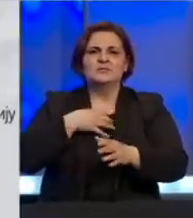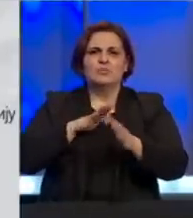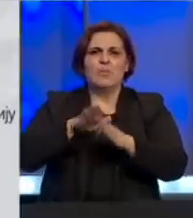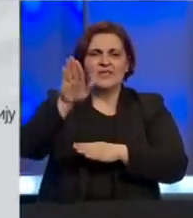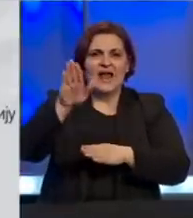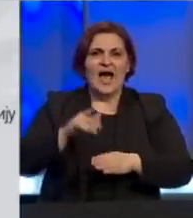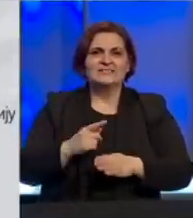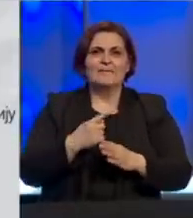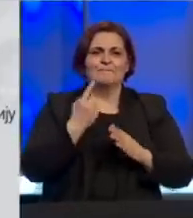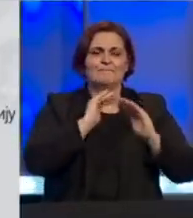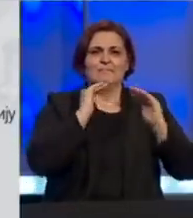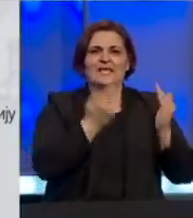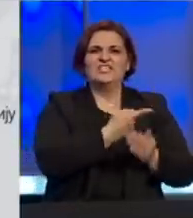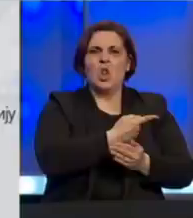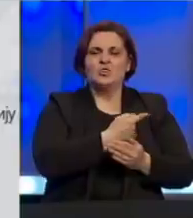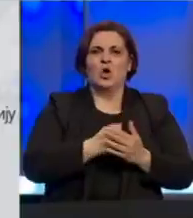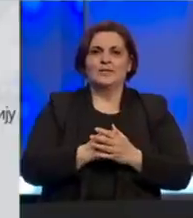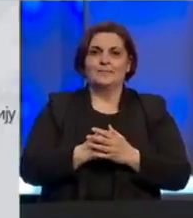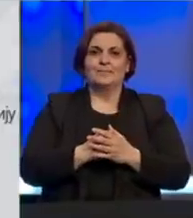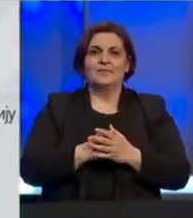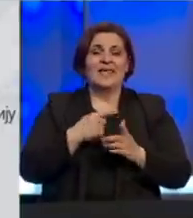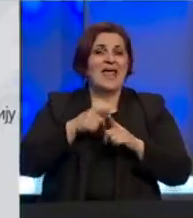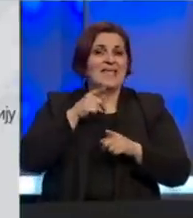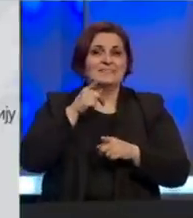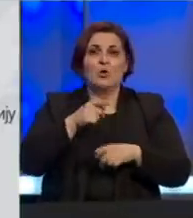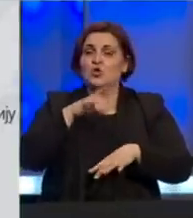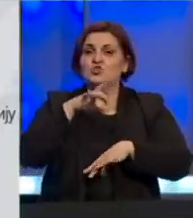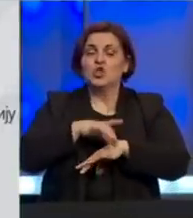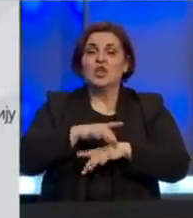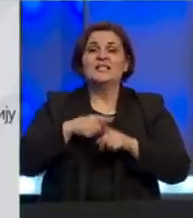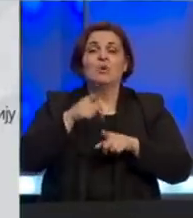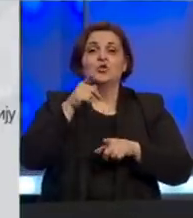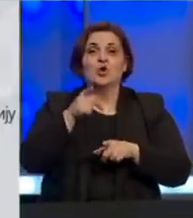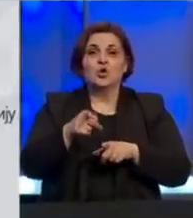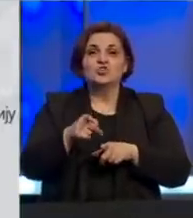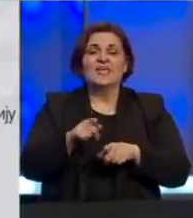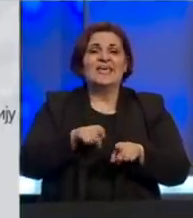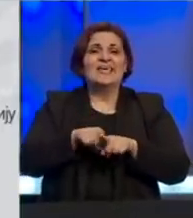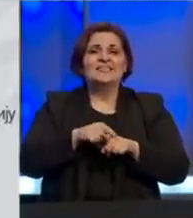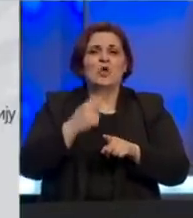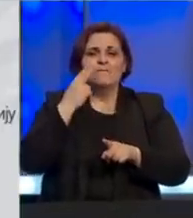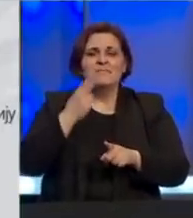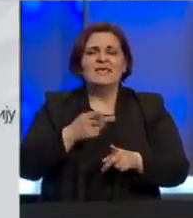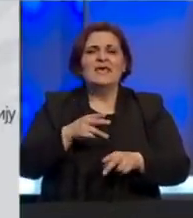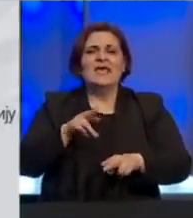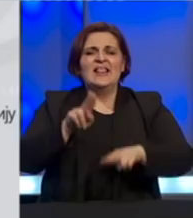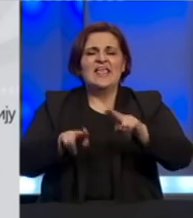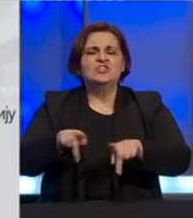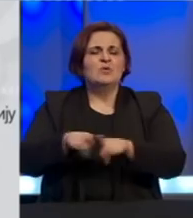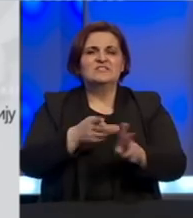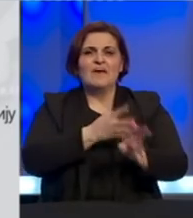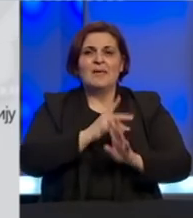izolatoriji pod Hrastovi. Ne zbog toga što je ljekar, nego zbog toga što jednako tretiramo sve pacijente